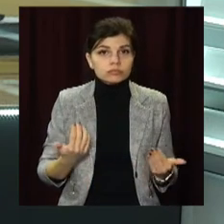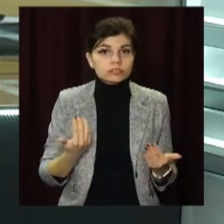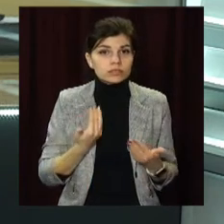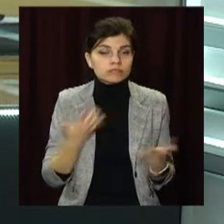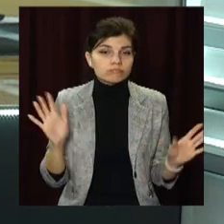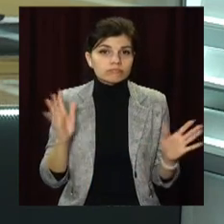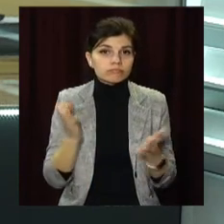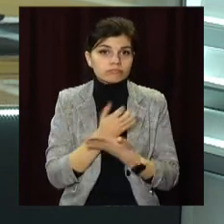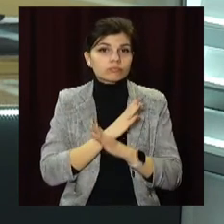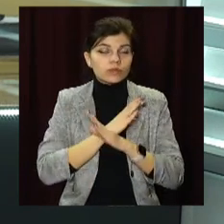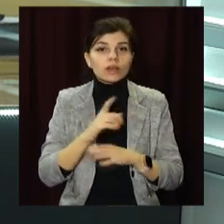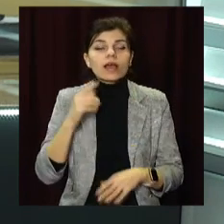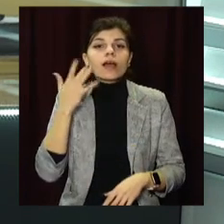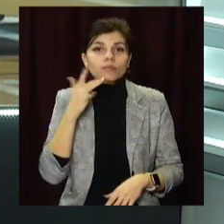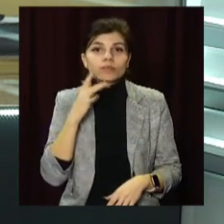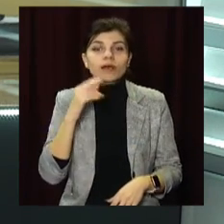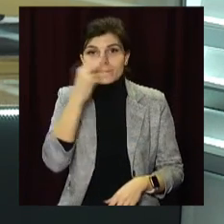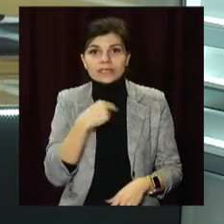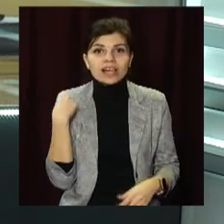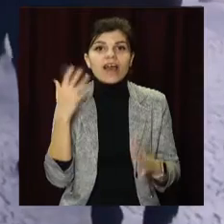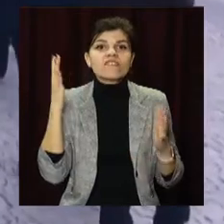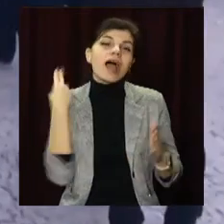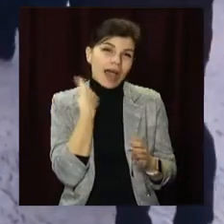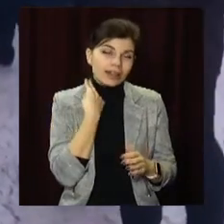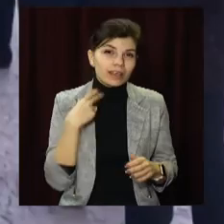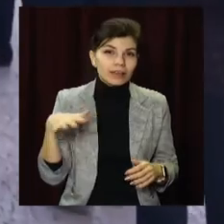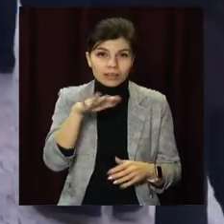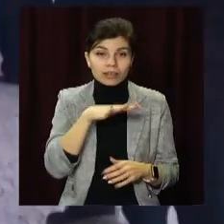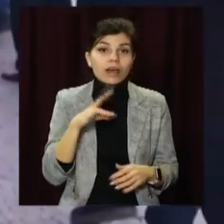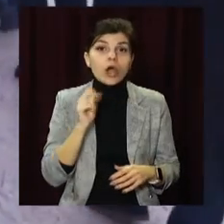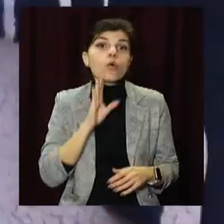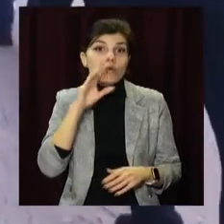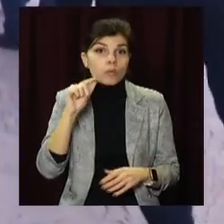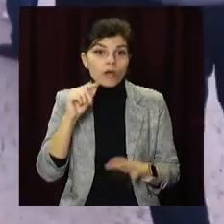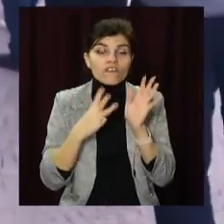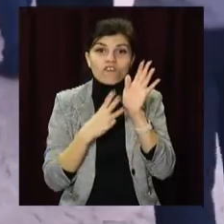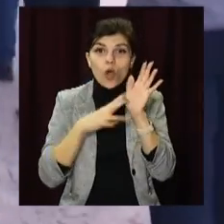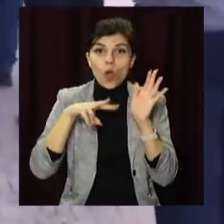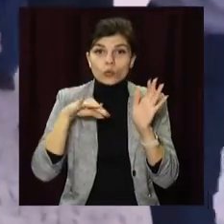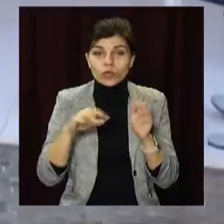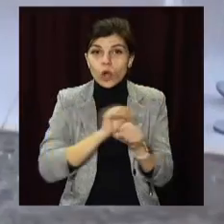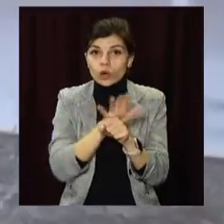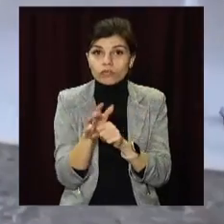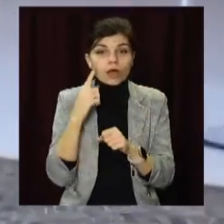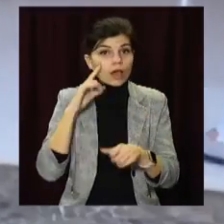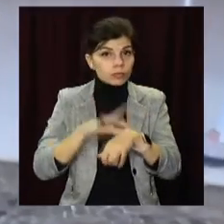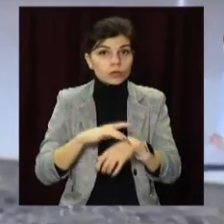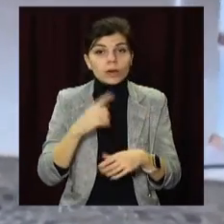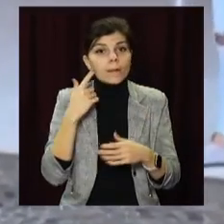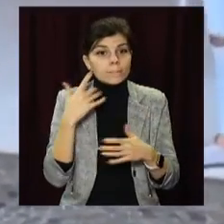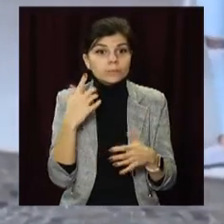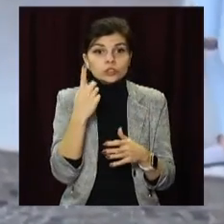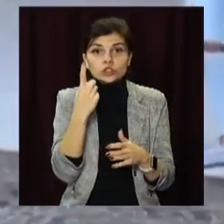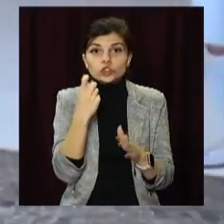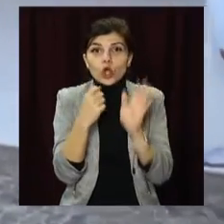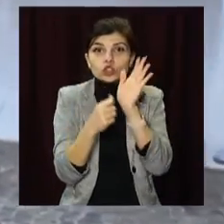– Бразилія, Мексика, Індія, Великобританія. Станом на ранок понеділка 8 лютого коронавірус діагностували у більш як 106 мільйонів